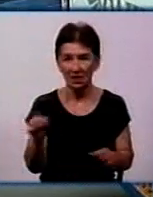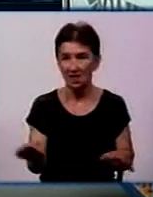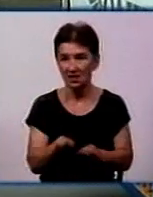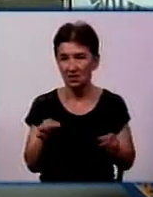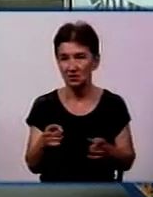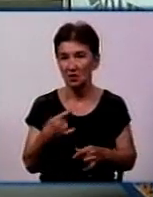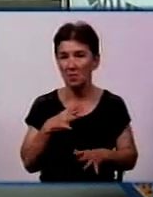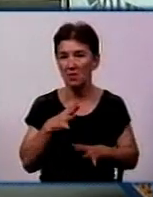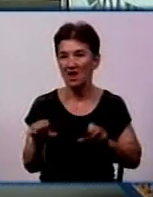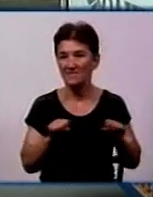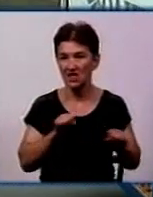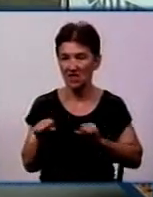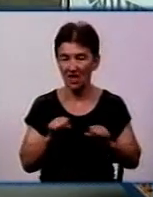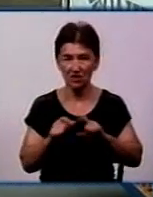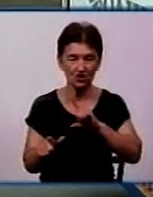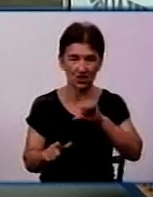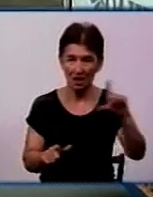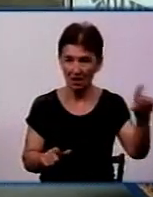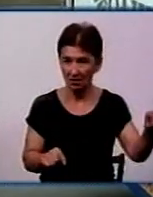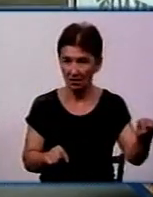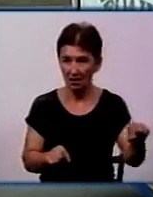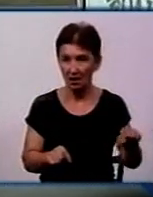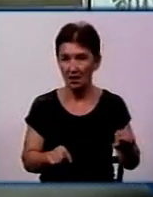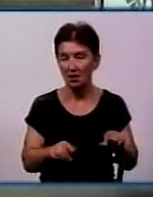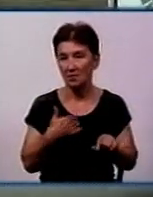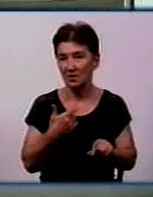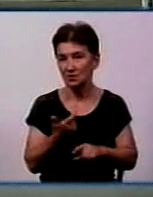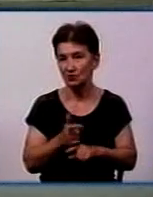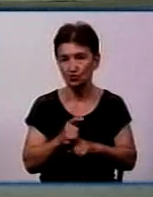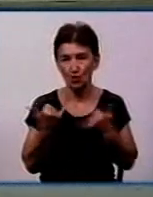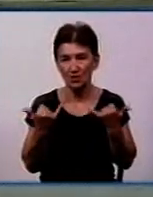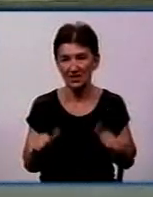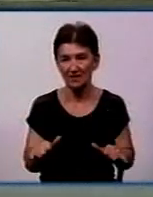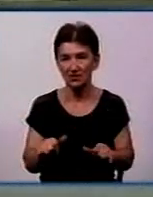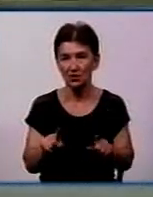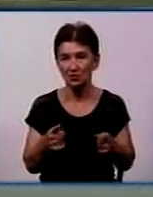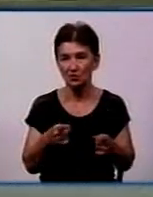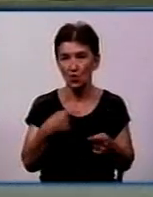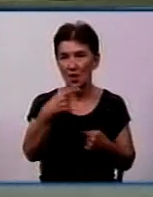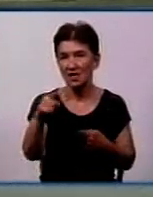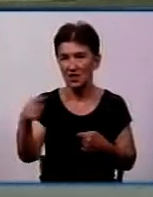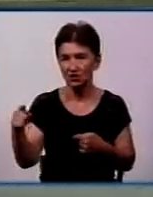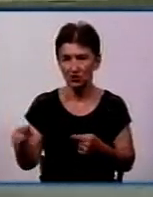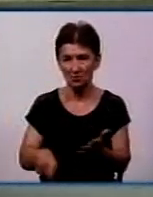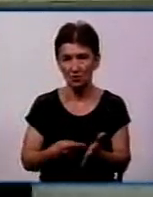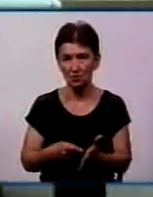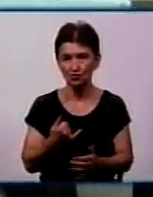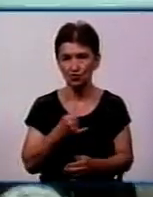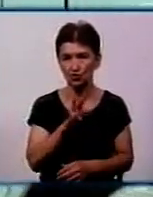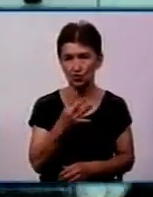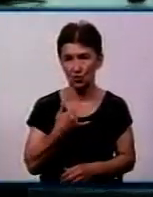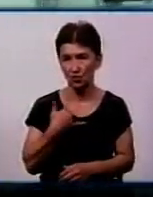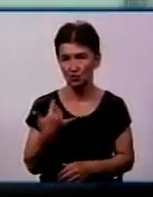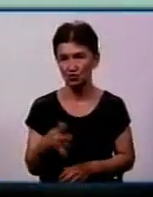бо я була в відрядженні довгий час, потім відпустці. Мені дуже дивно, чому в інших містах по 4 гривні, а в вже 5.